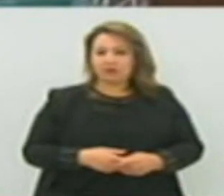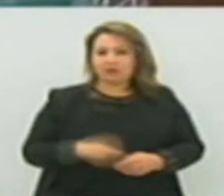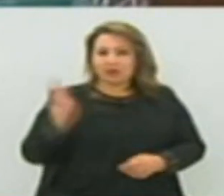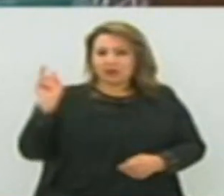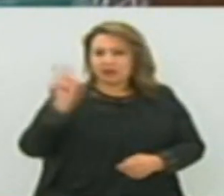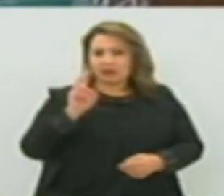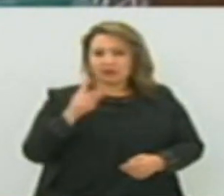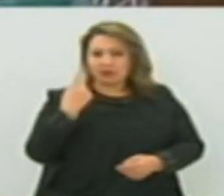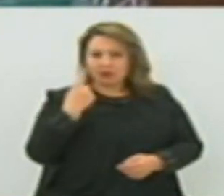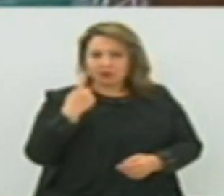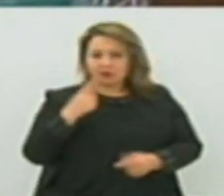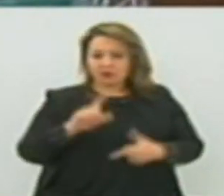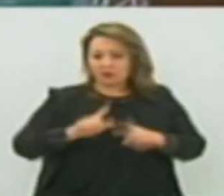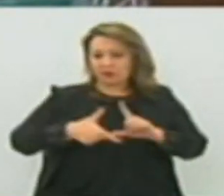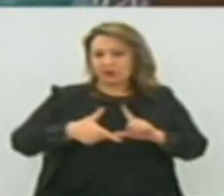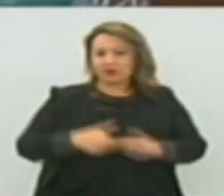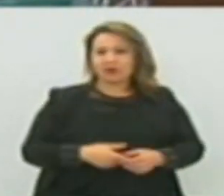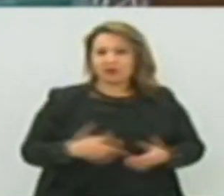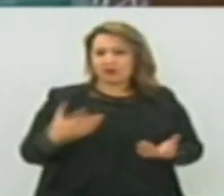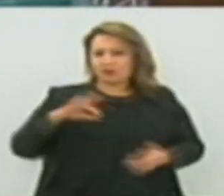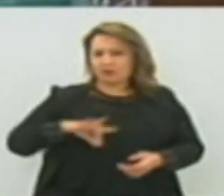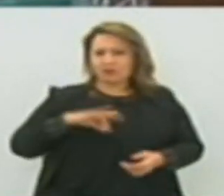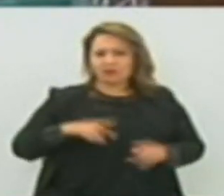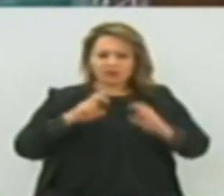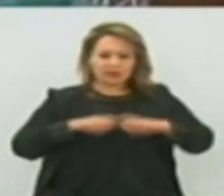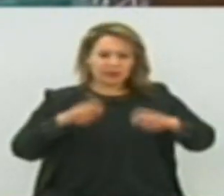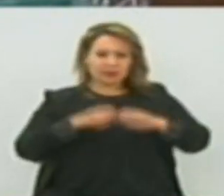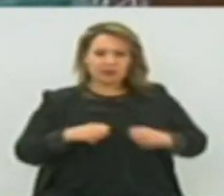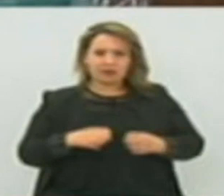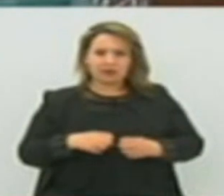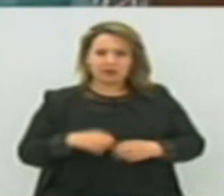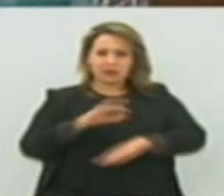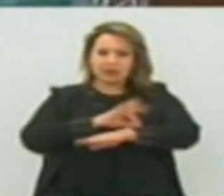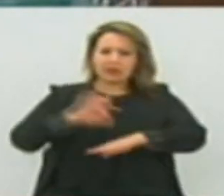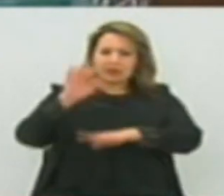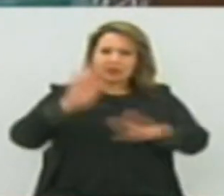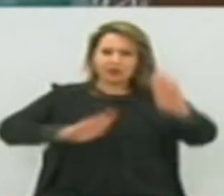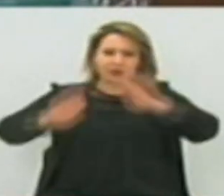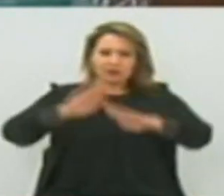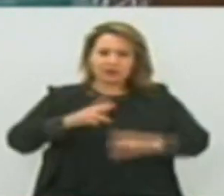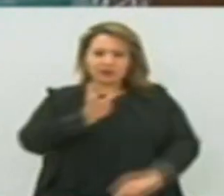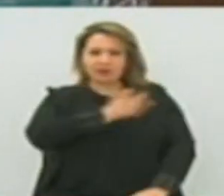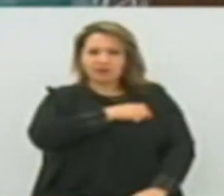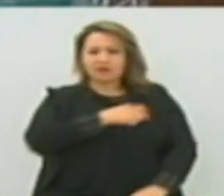يمشي برج الوحدة إذن ما الفائدة من الدراسات العلمية والتقنية اللي يقدموها لنا الخبراء